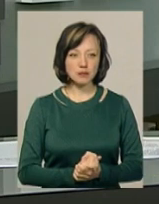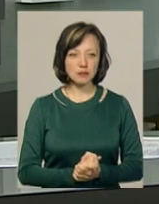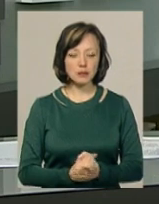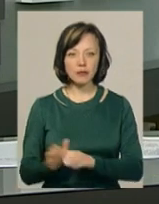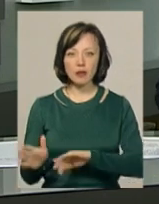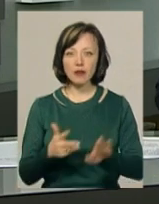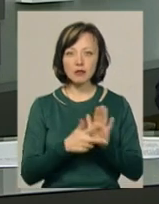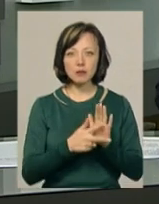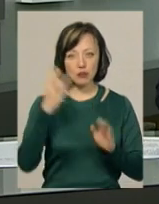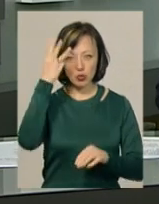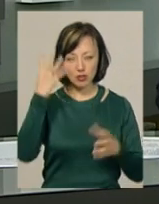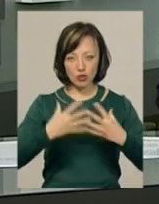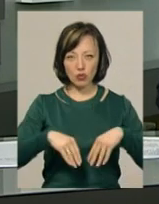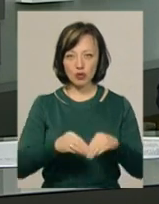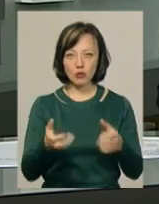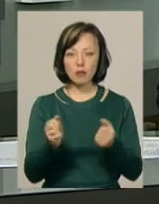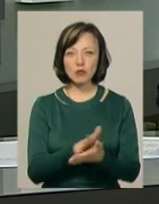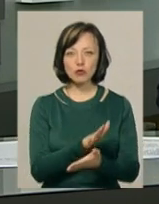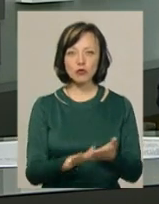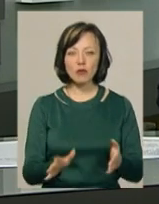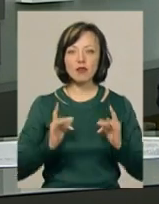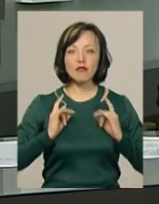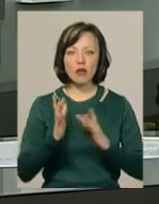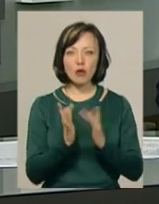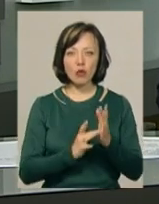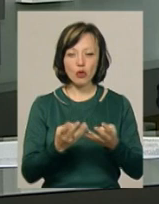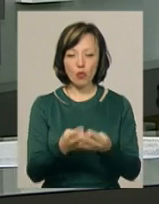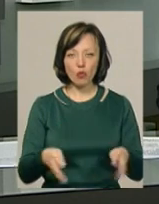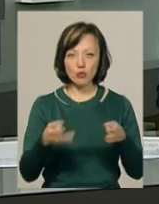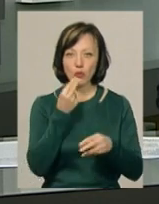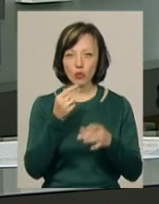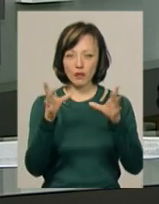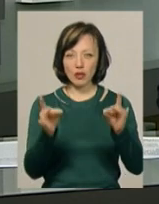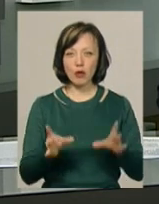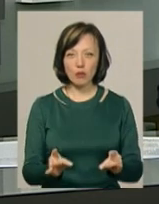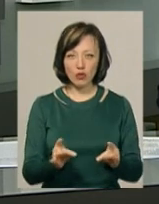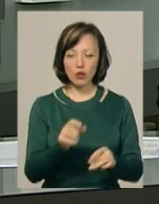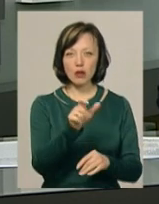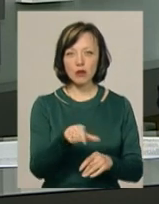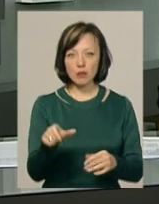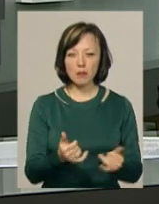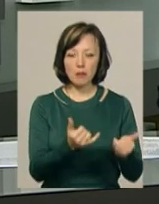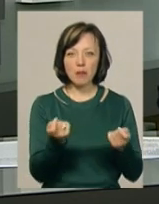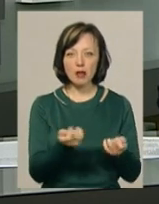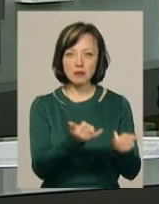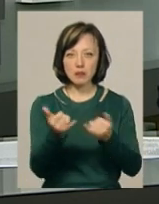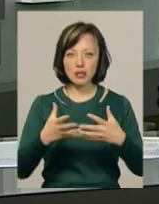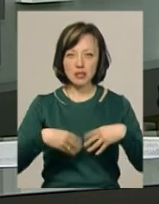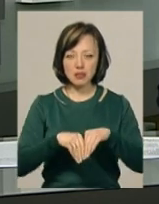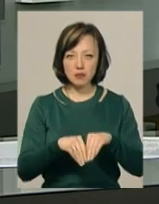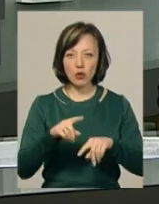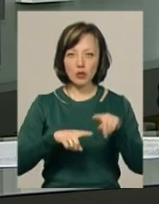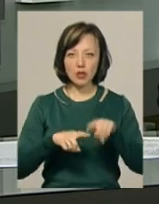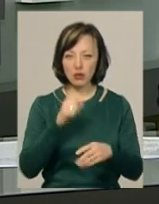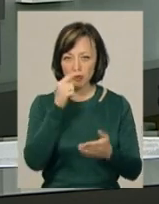80 подільських родин отримали безкоштовні великодні кошики. Продуктові набори переселенцям, малозабезпеченим сім'ям та родинам,